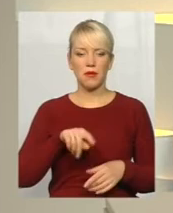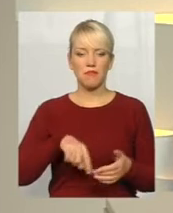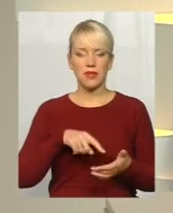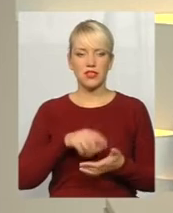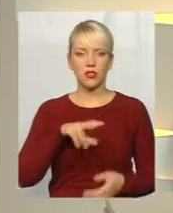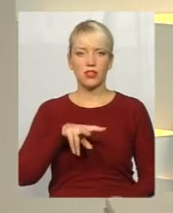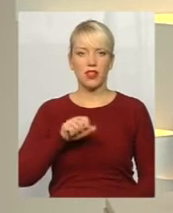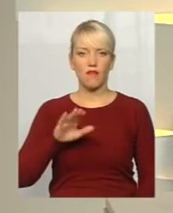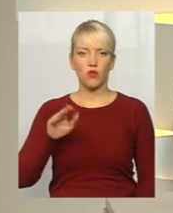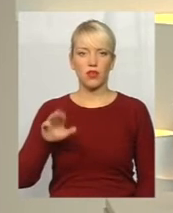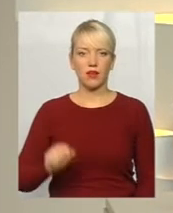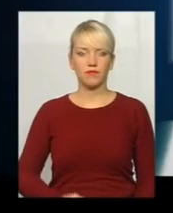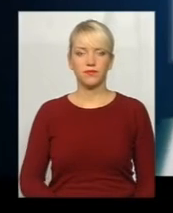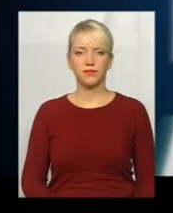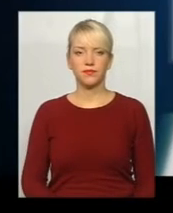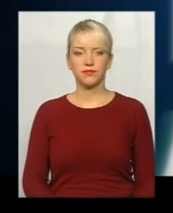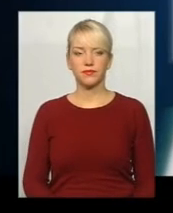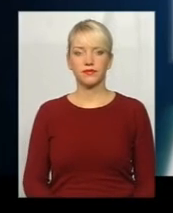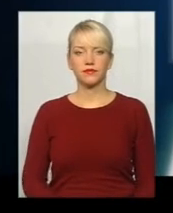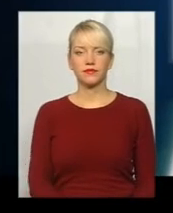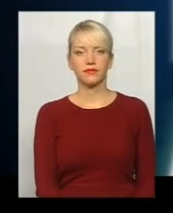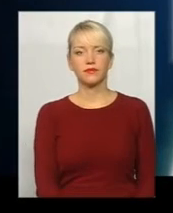коротку біографічну довідку. Музика